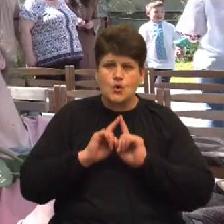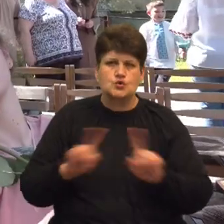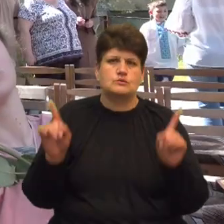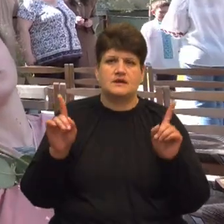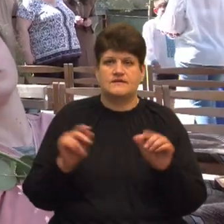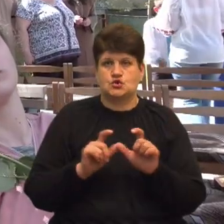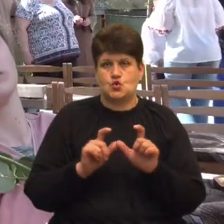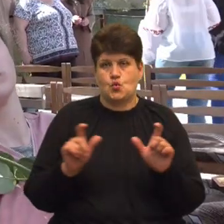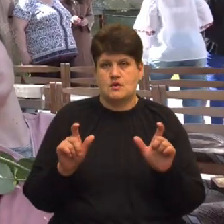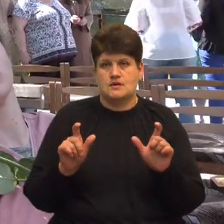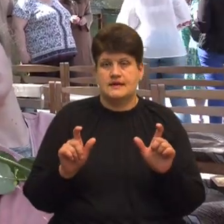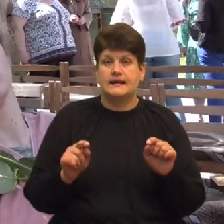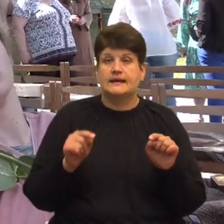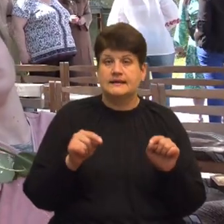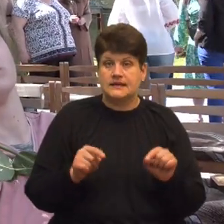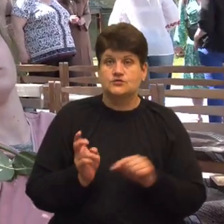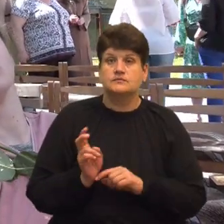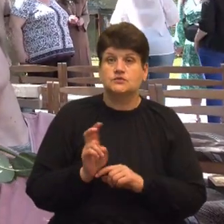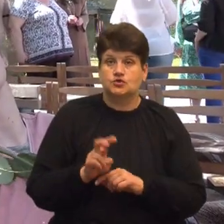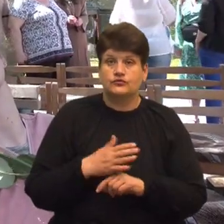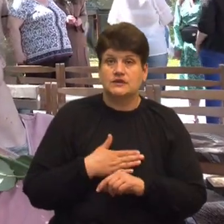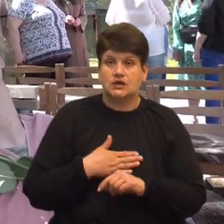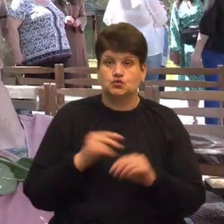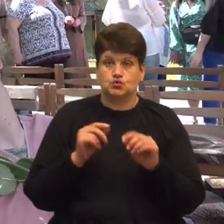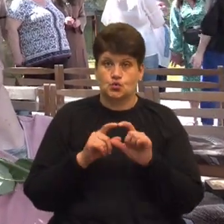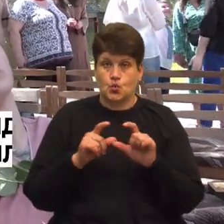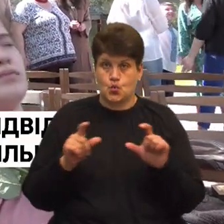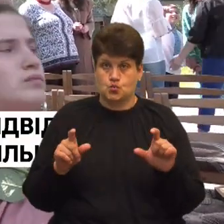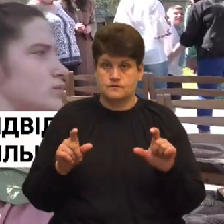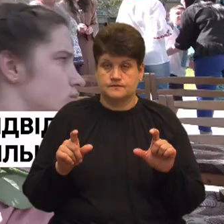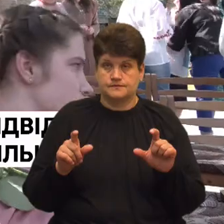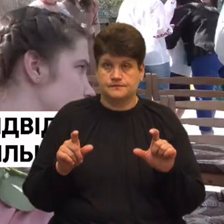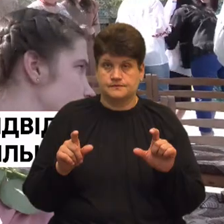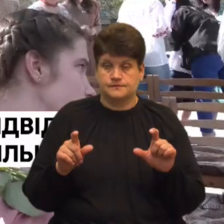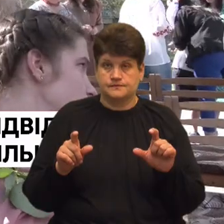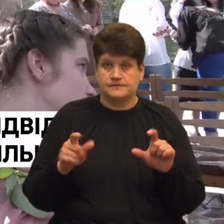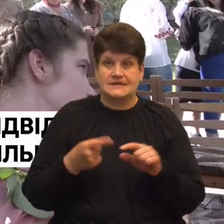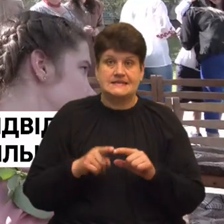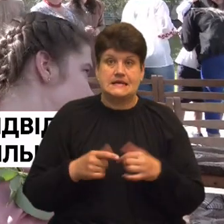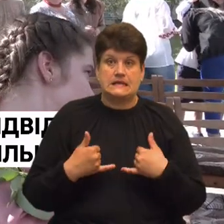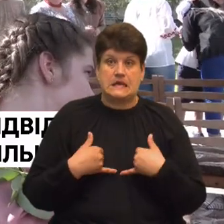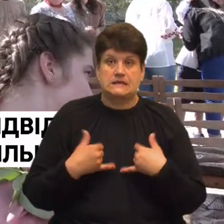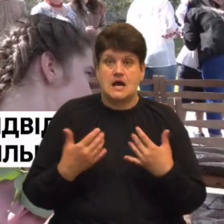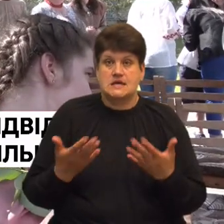те, що він відвідав нашу школу, це для нас